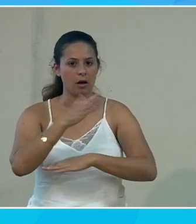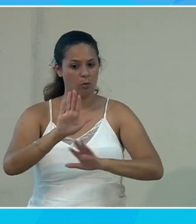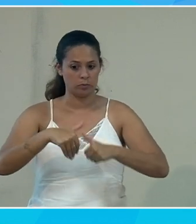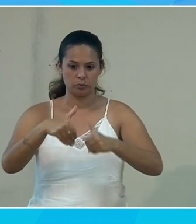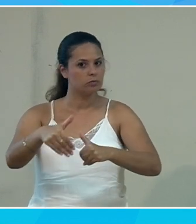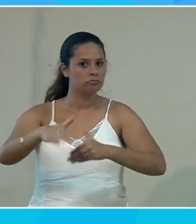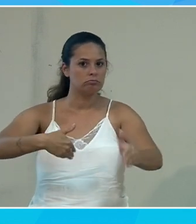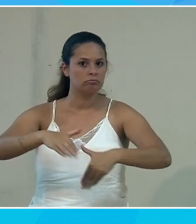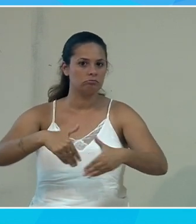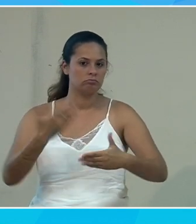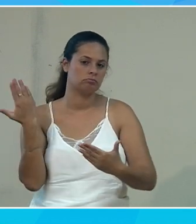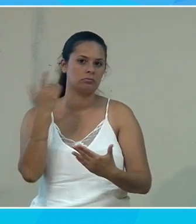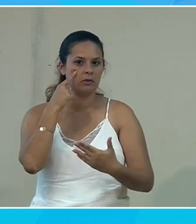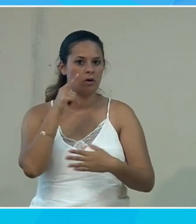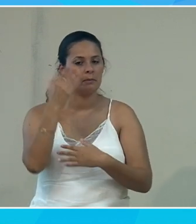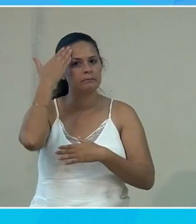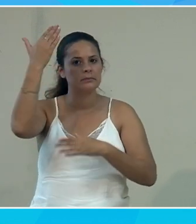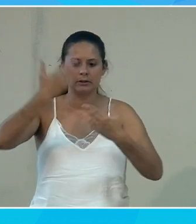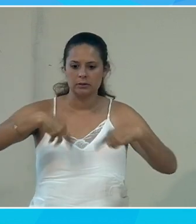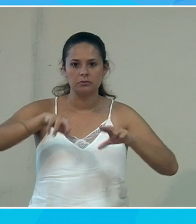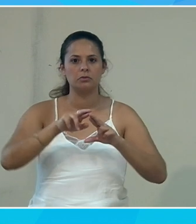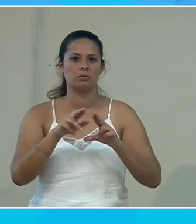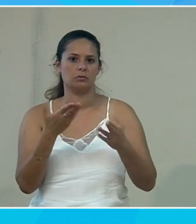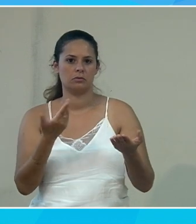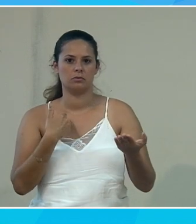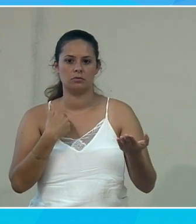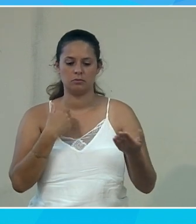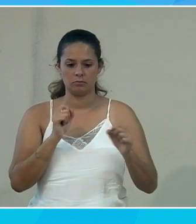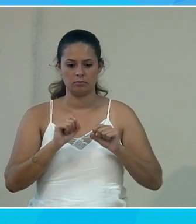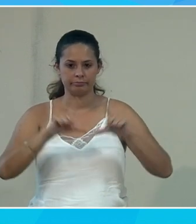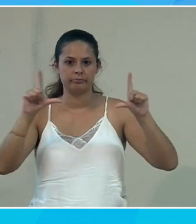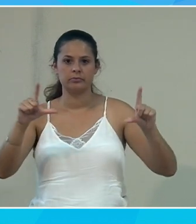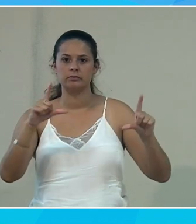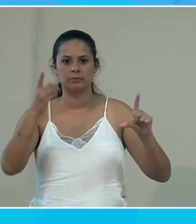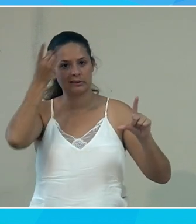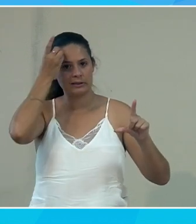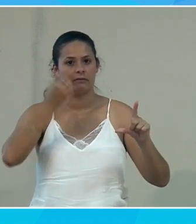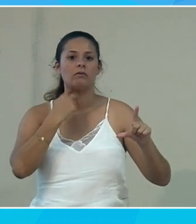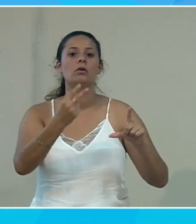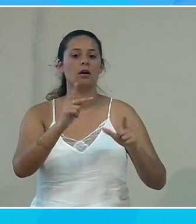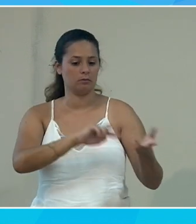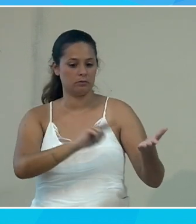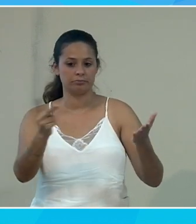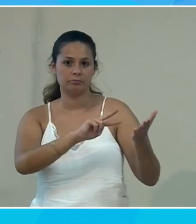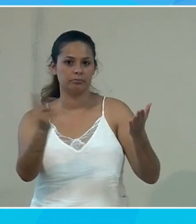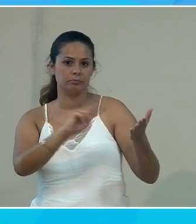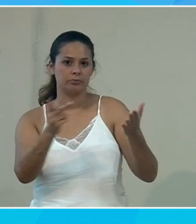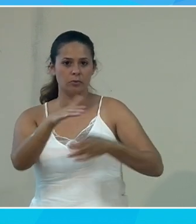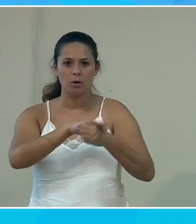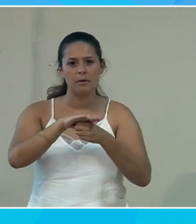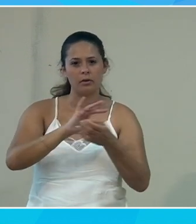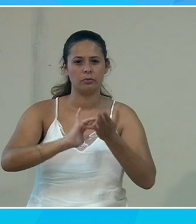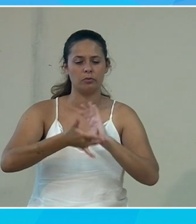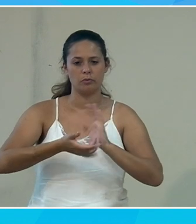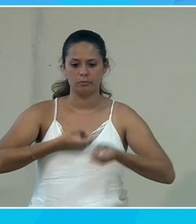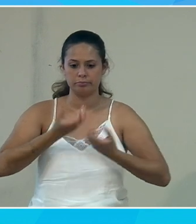fonctionner. Imaginez, vous êtes en réunion, vous activez cette dictée vocale, vous avez une transcription complète de tout ce qui a pu être